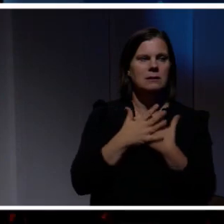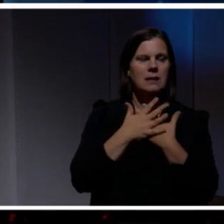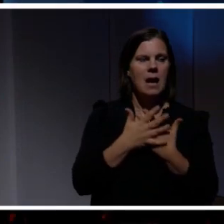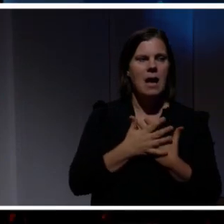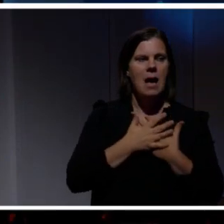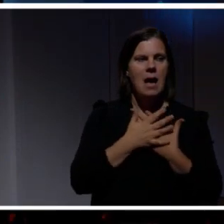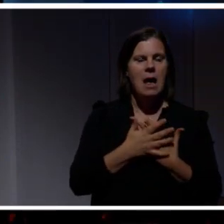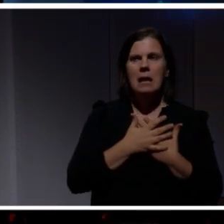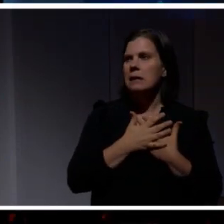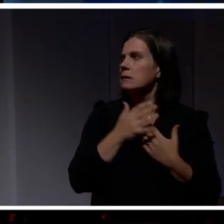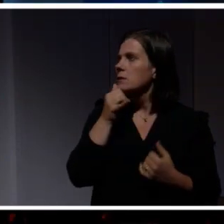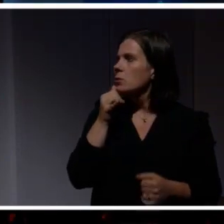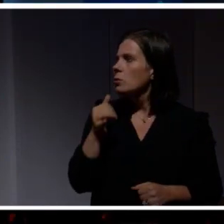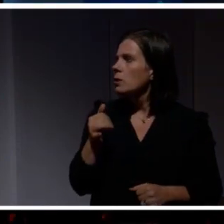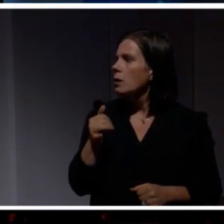En kärlekssång.